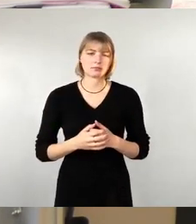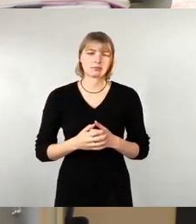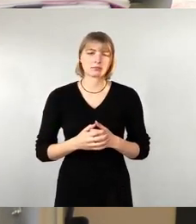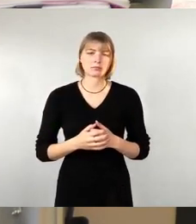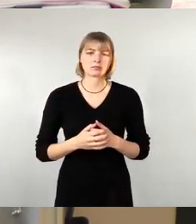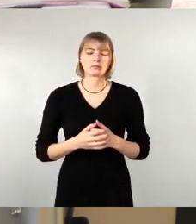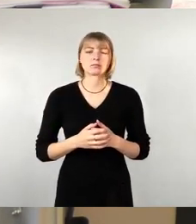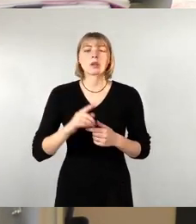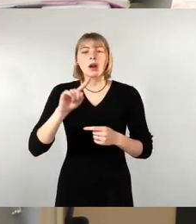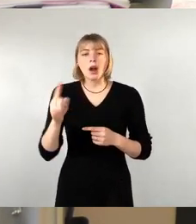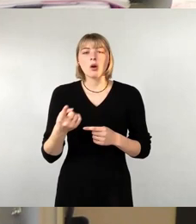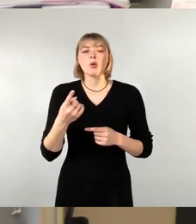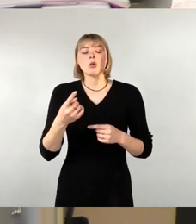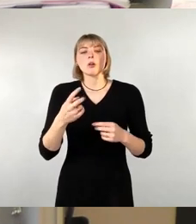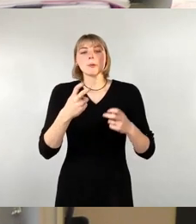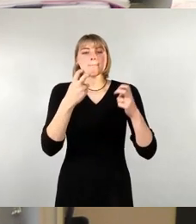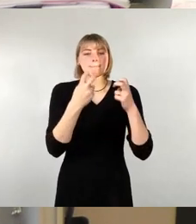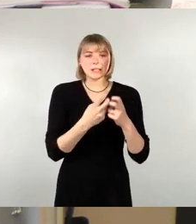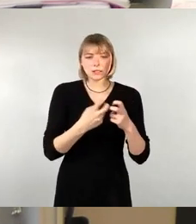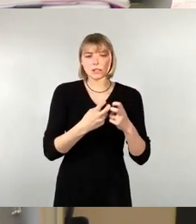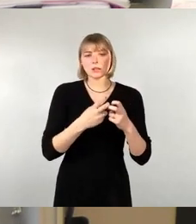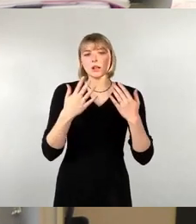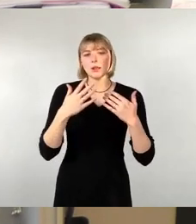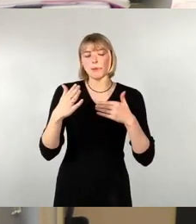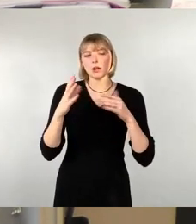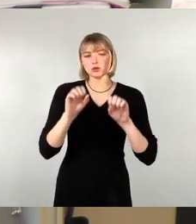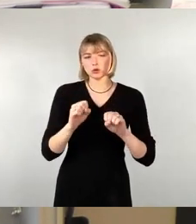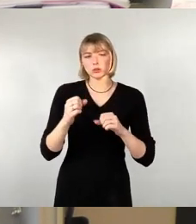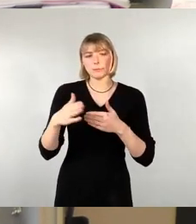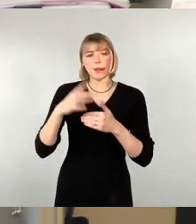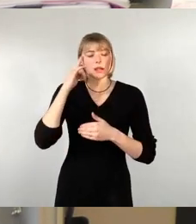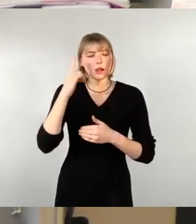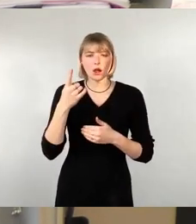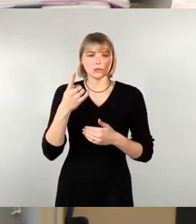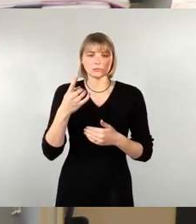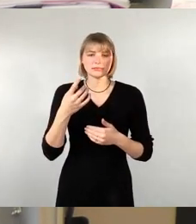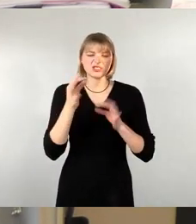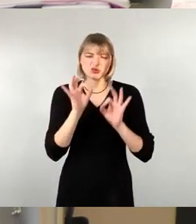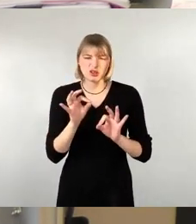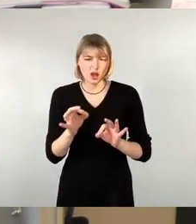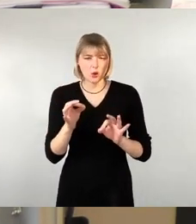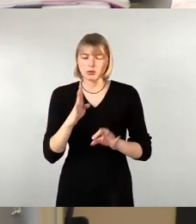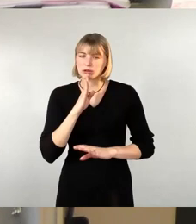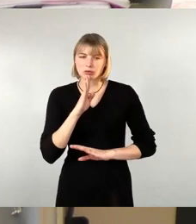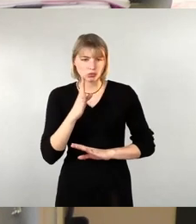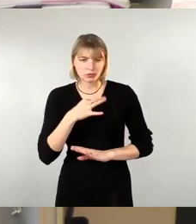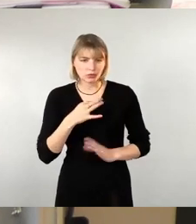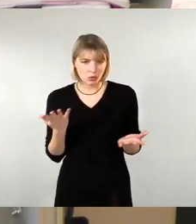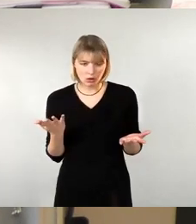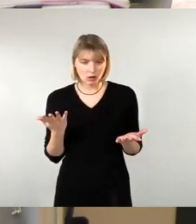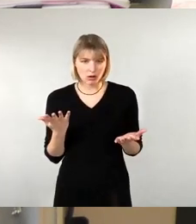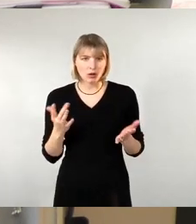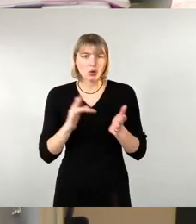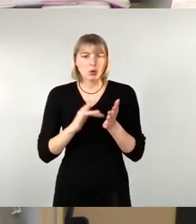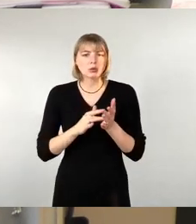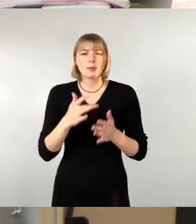Mitglieder des Klimaschutzbeirates als ungenau und nicht ausreichend repräsentativ für die betroffenen nicht-städtischen Unternehmen